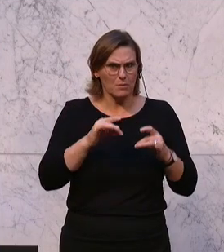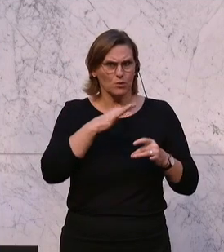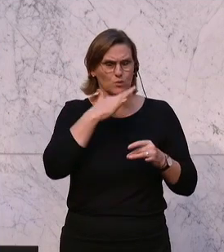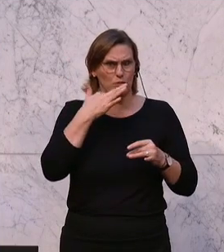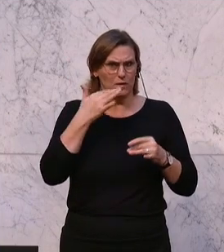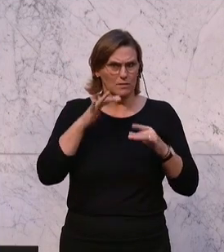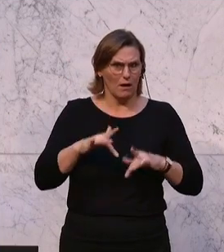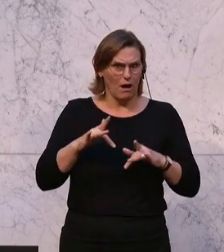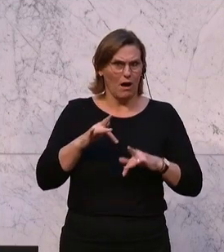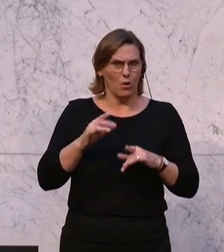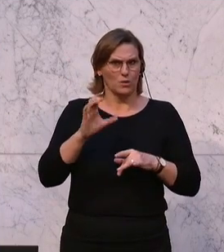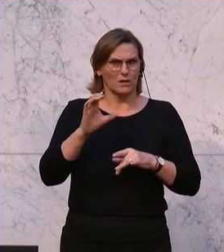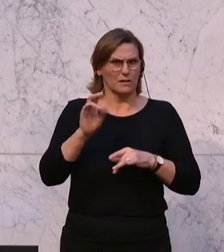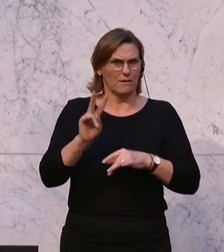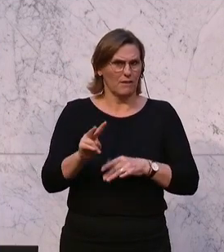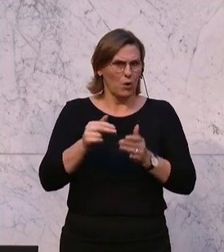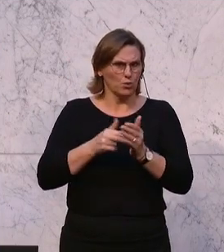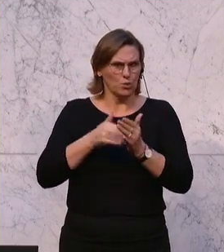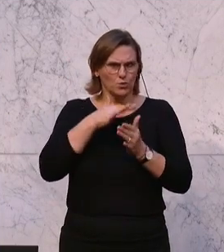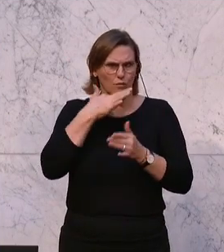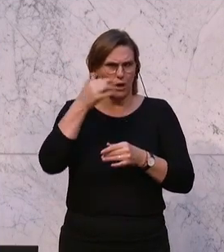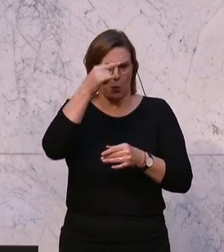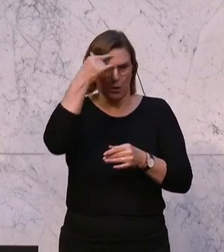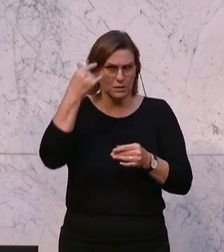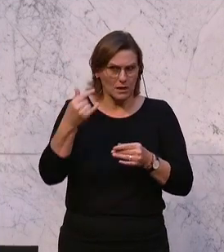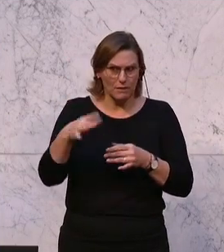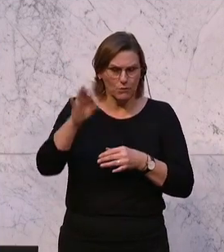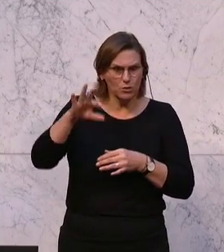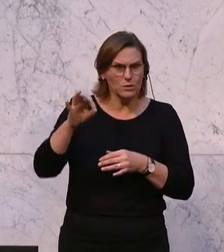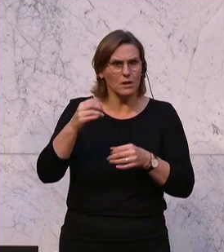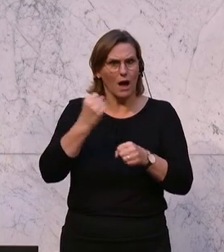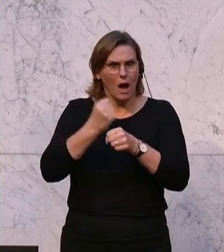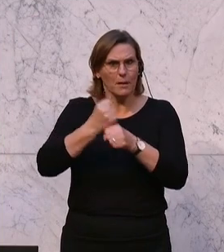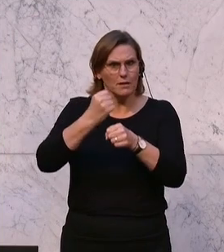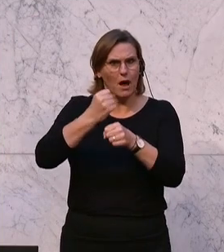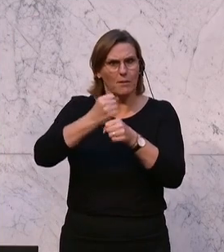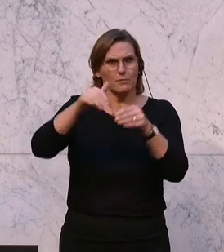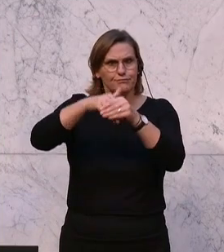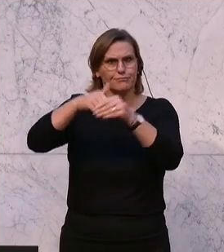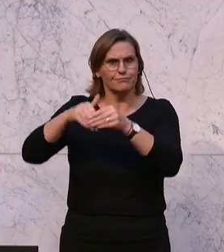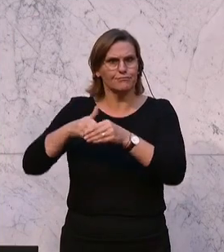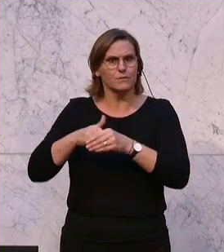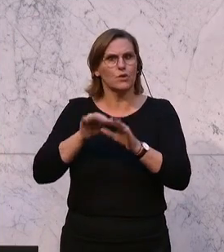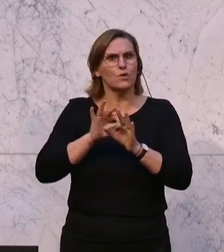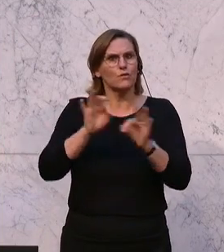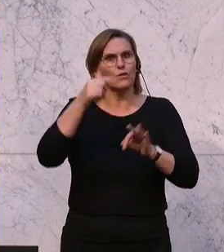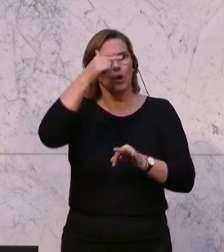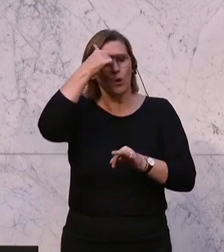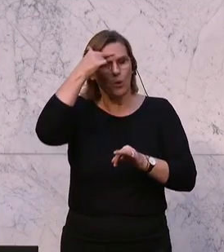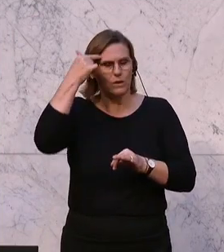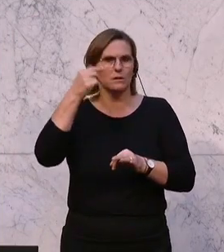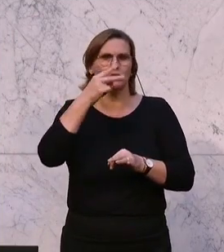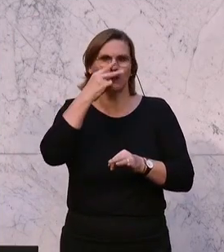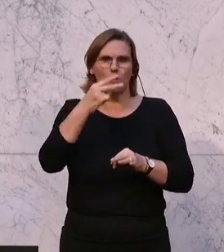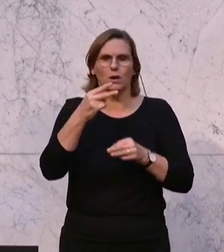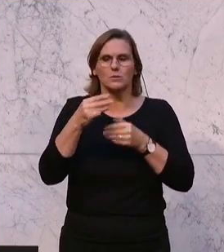überhaupt noch so viele Leute hat, die man da überall alle hinsetzen kann. Das weiß ich nicht. Aber Sie haben Jobs, Jobs, Jobs erschaffen, nur für Leute, die Ihnen offensichtlich